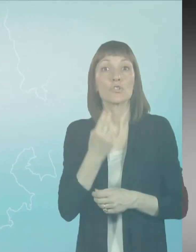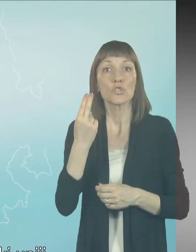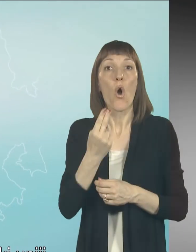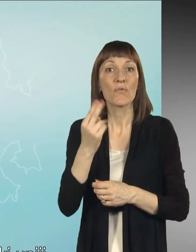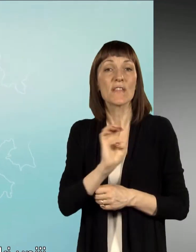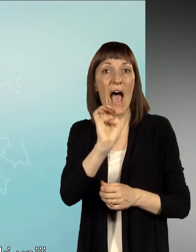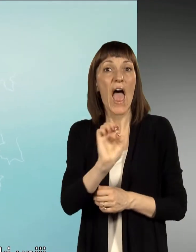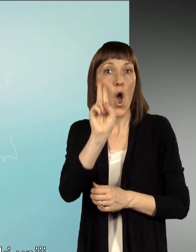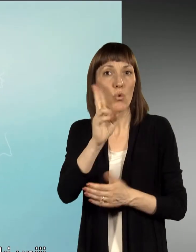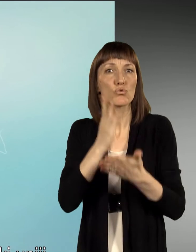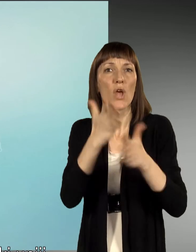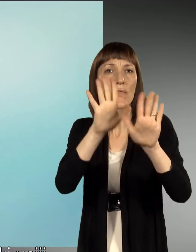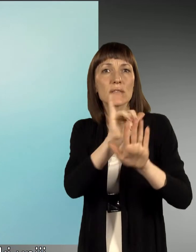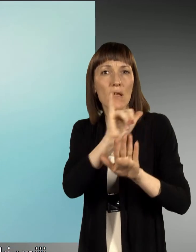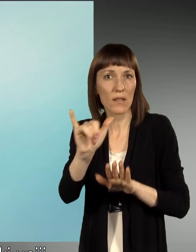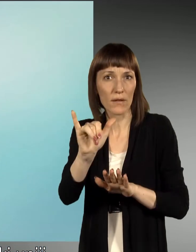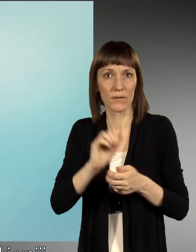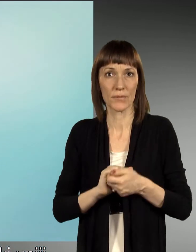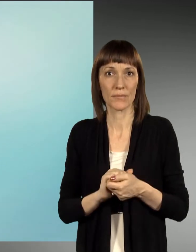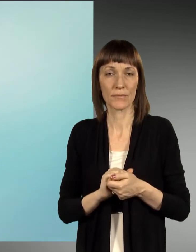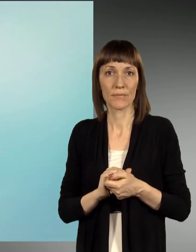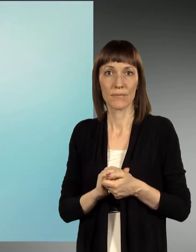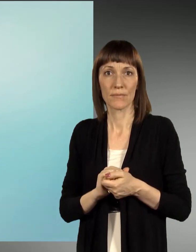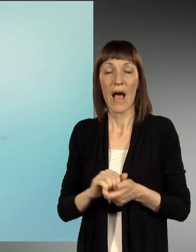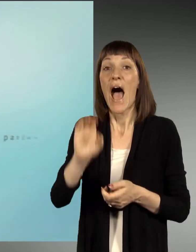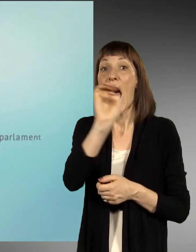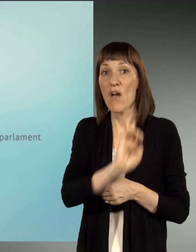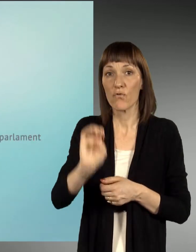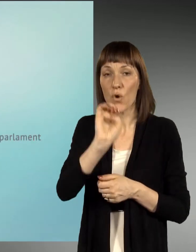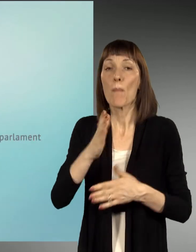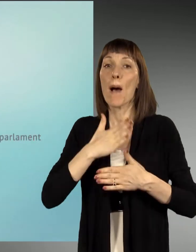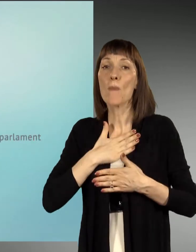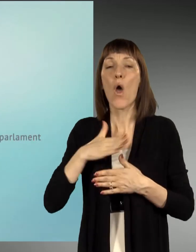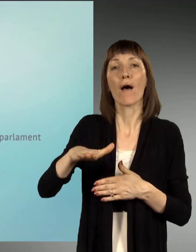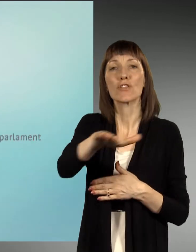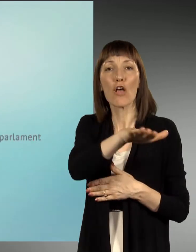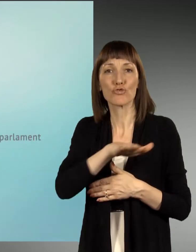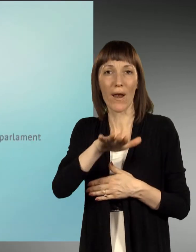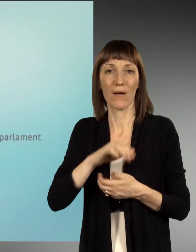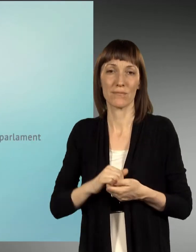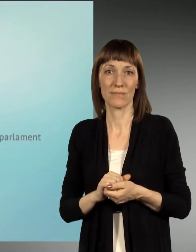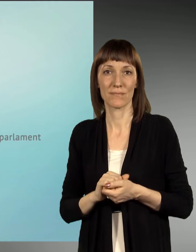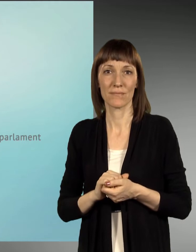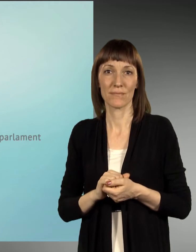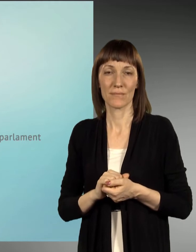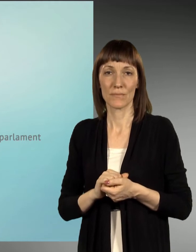Slovenija je v Evropski uniji že deset let. Evropa – moja dežela.